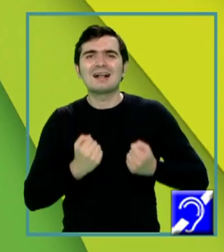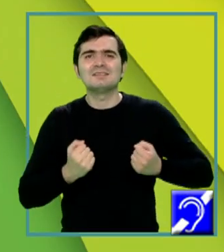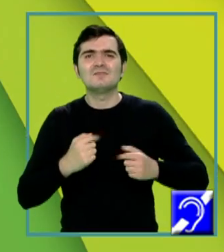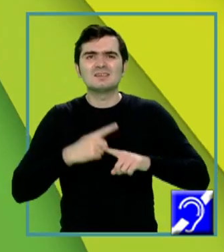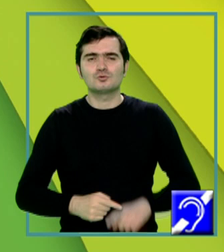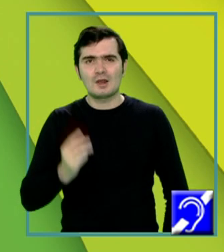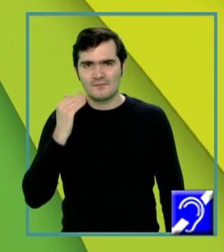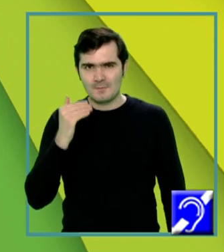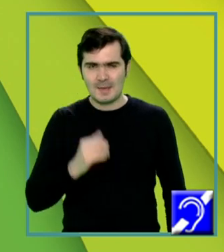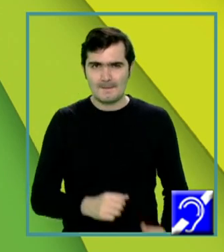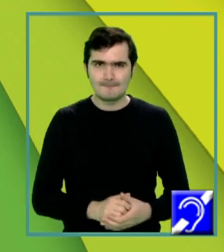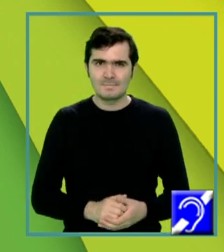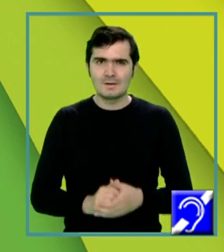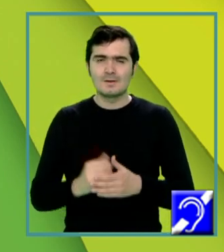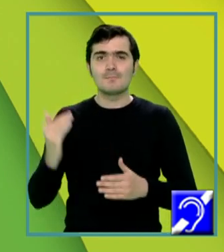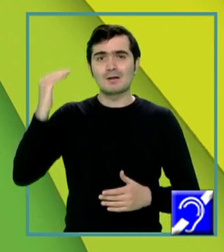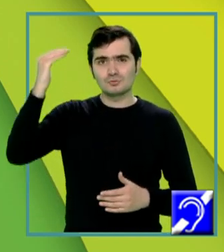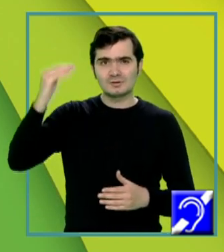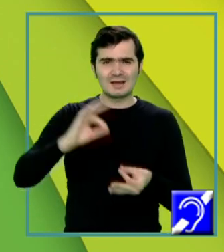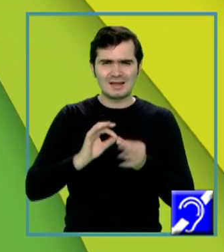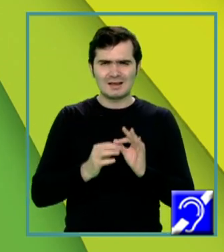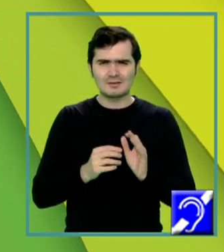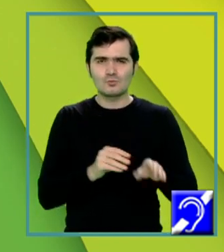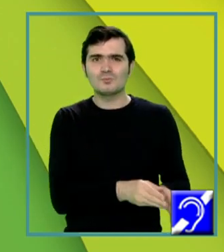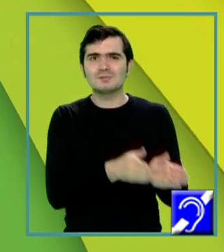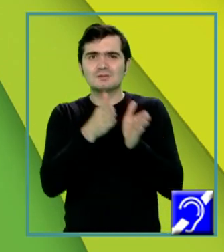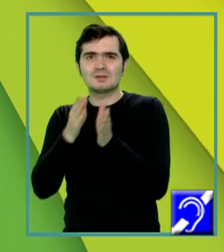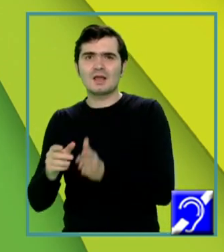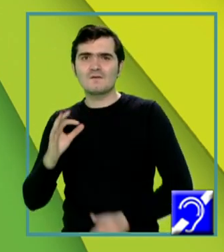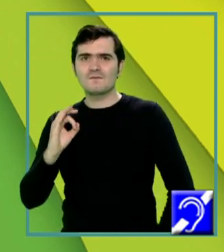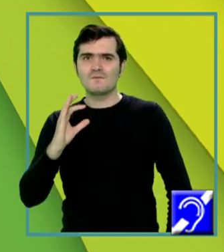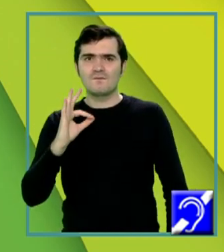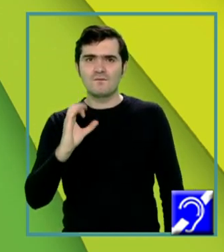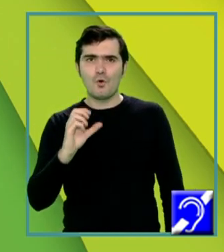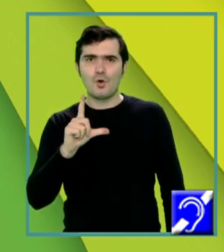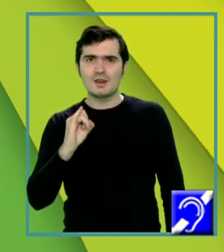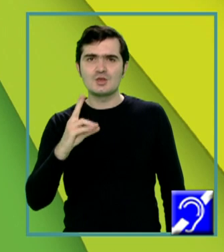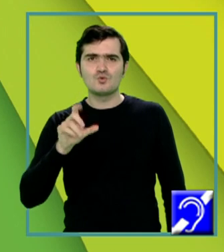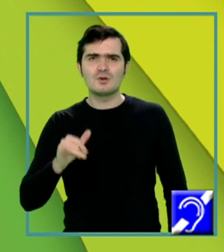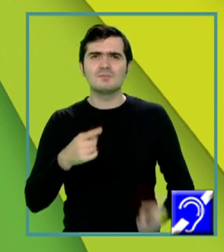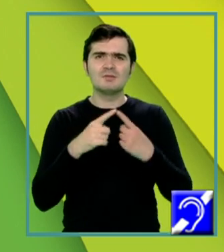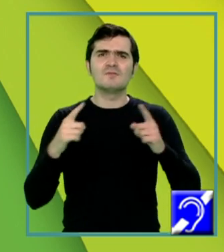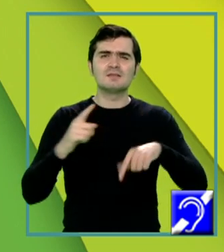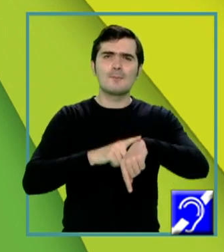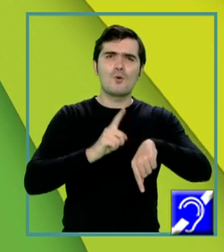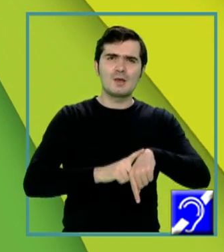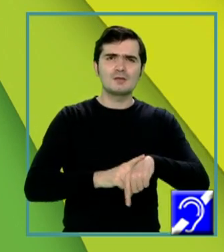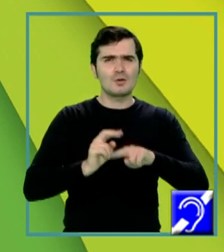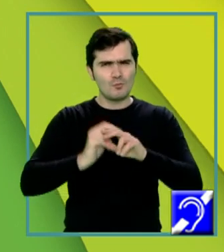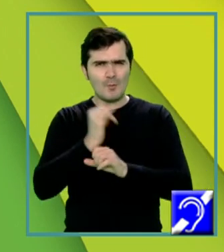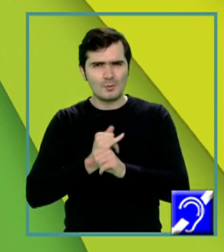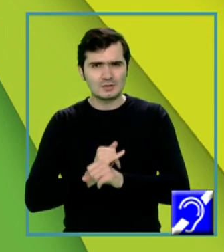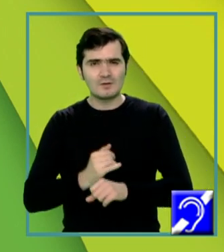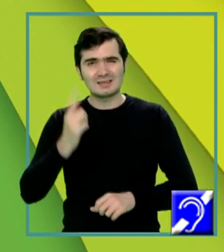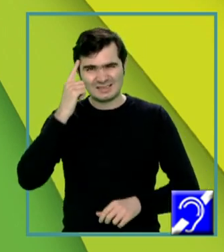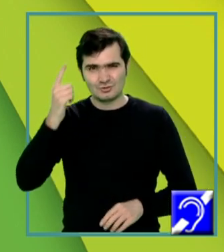presupune trecerea foliculilor prin aceste stadii, despre care vom discuta imediat, dar până atunci reținem că transformările